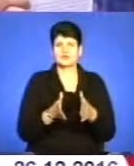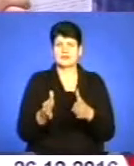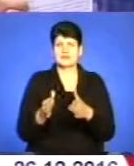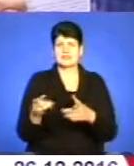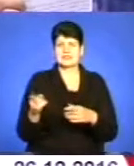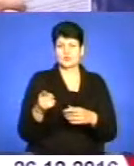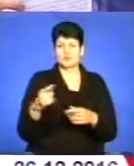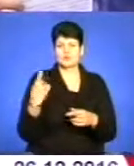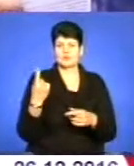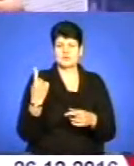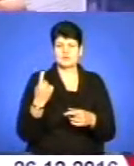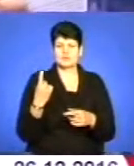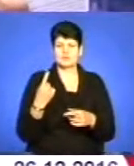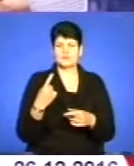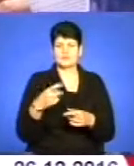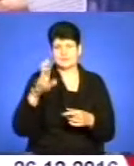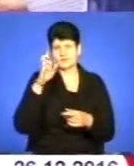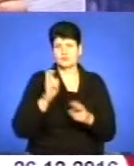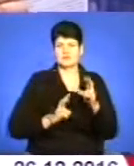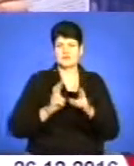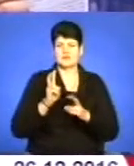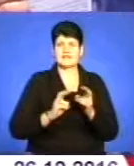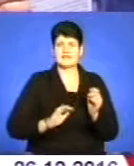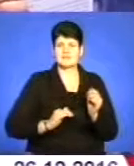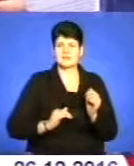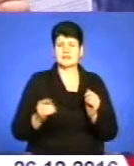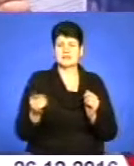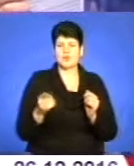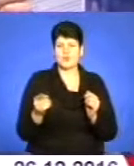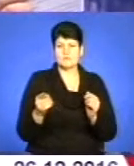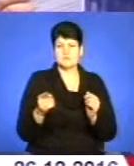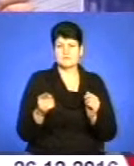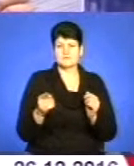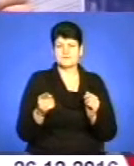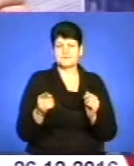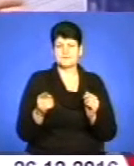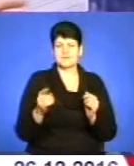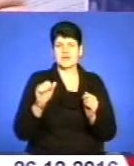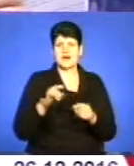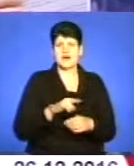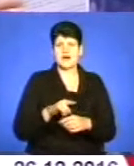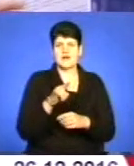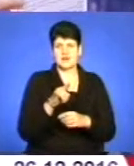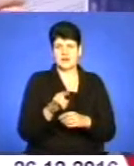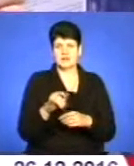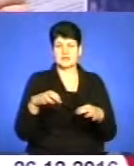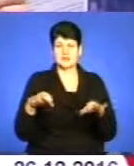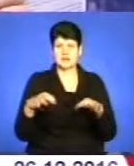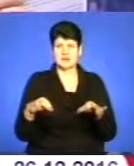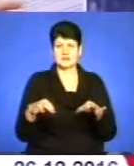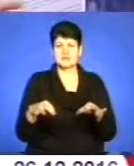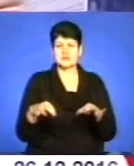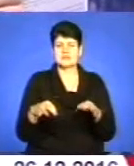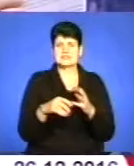Тернопільському обласному комунальному підприємству фірма Тернопіль Автотранс земельний